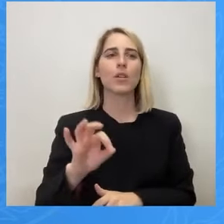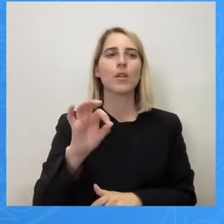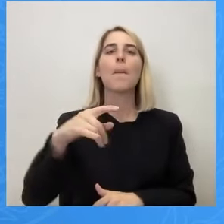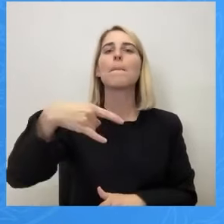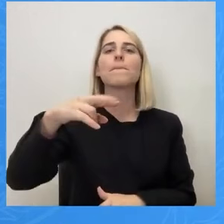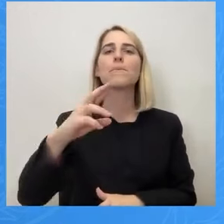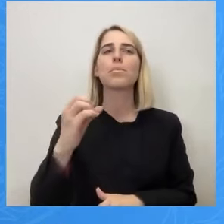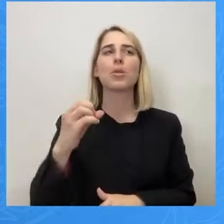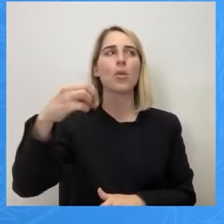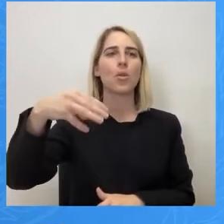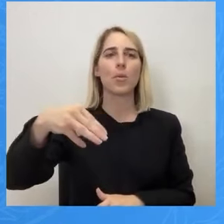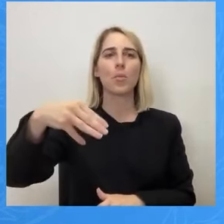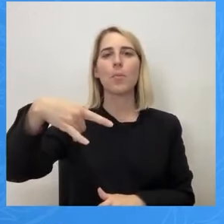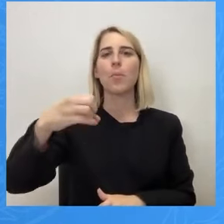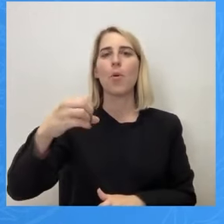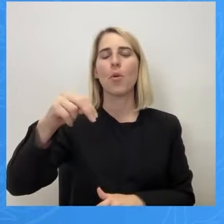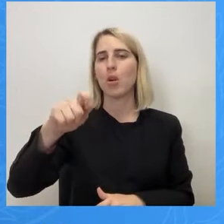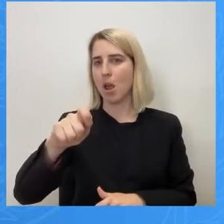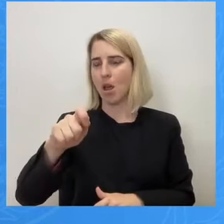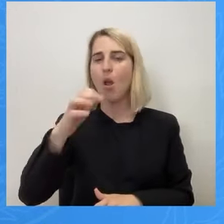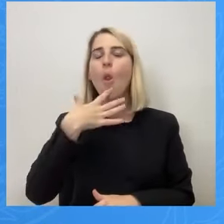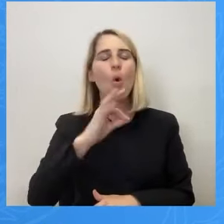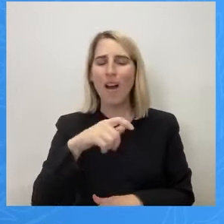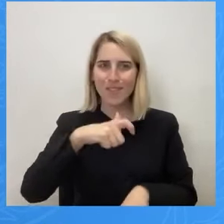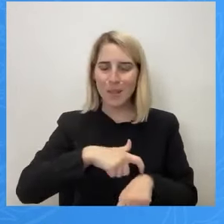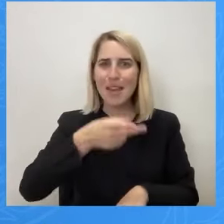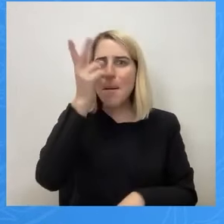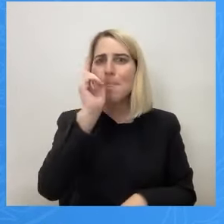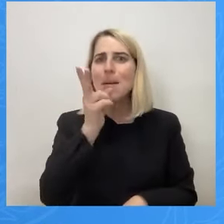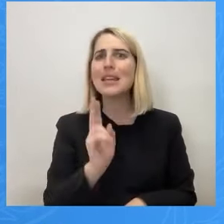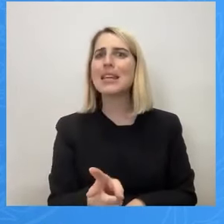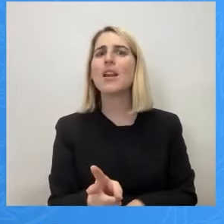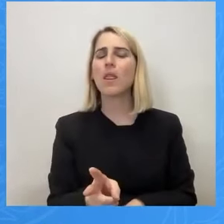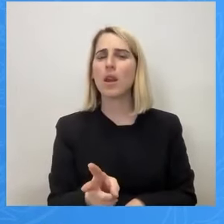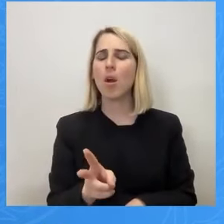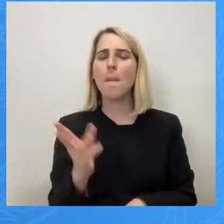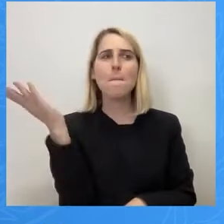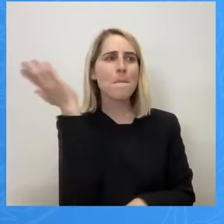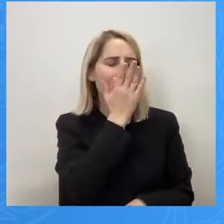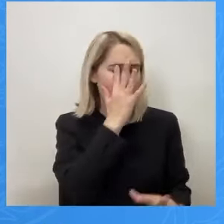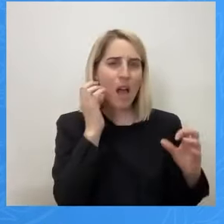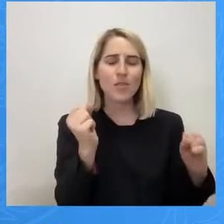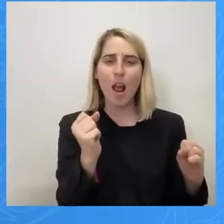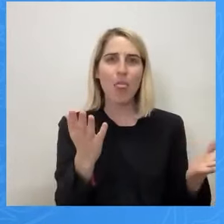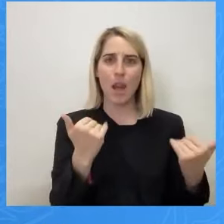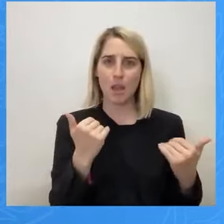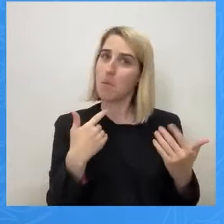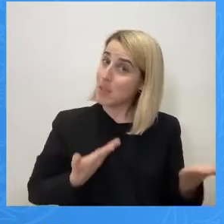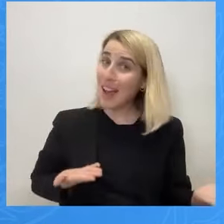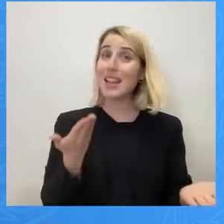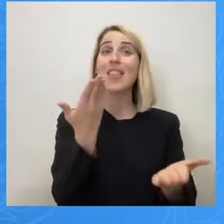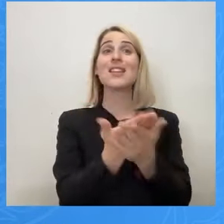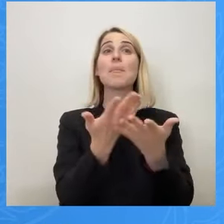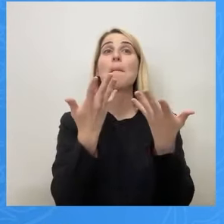κίνδυνος για την ασφάλεια των μαθητών. Τα καταθέσαμε. Μέσα στο διάστημα αυτό, στο